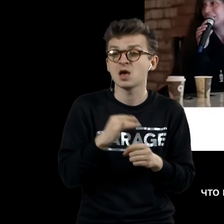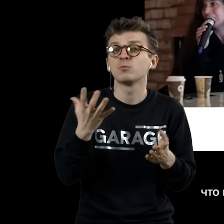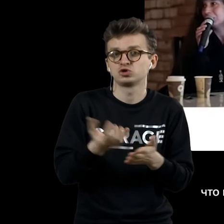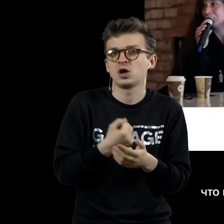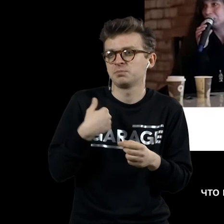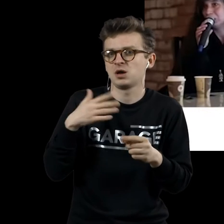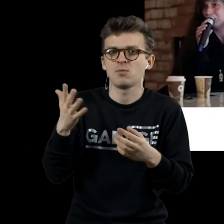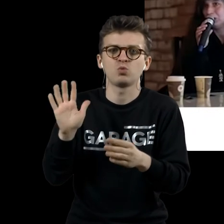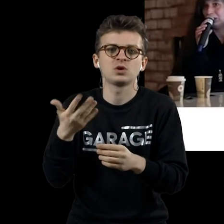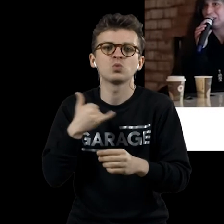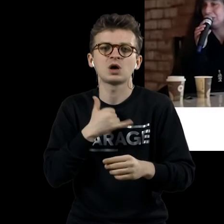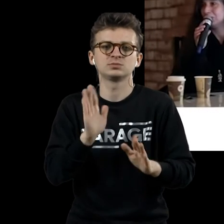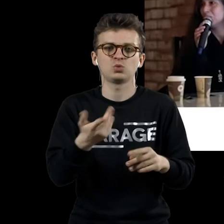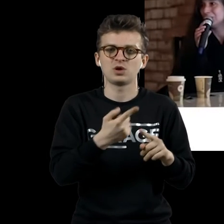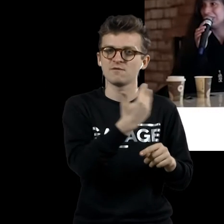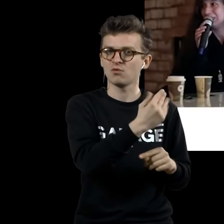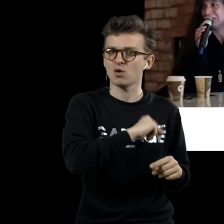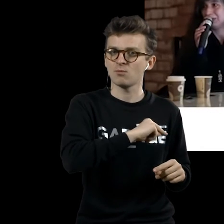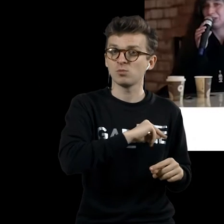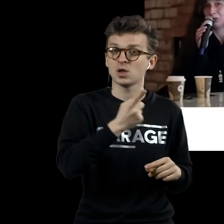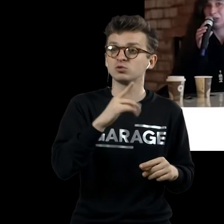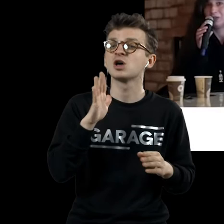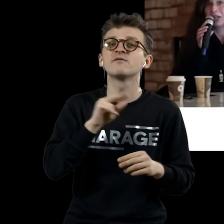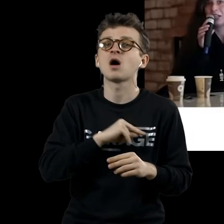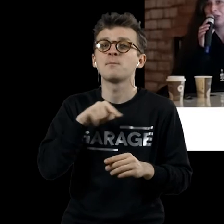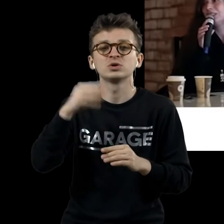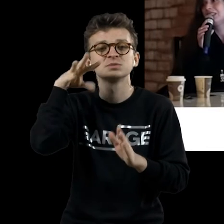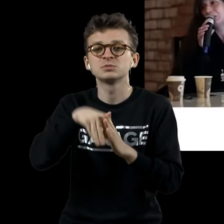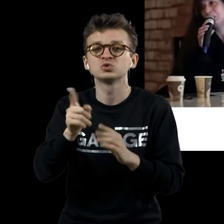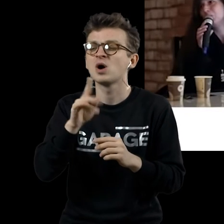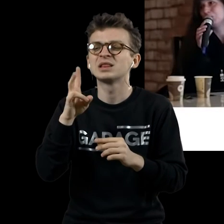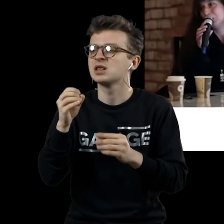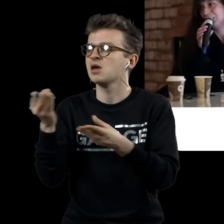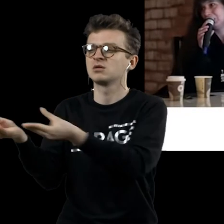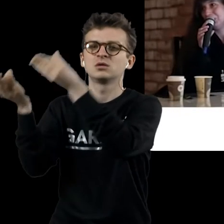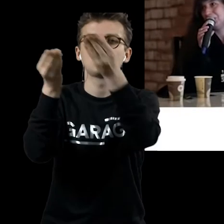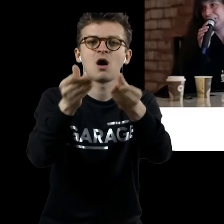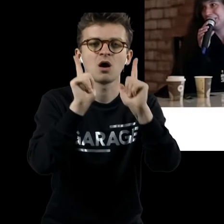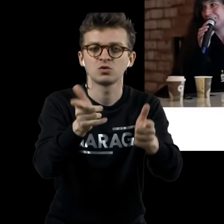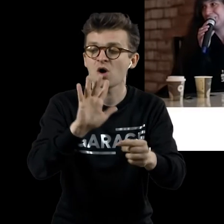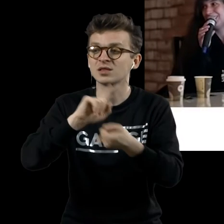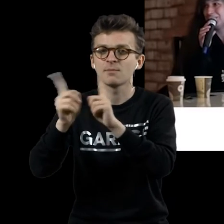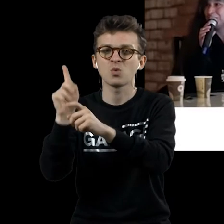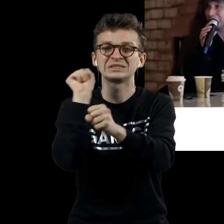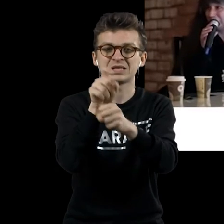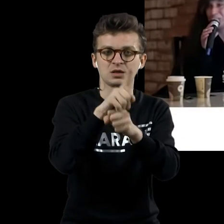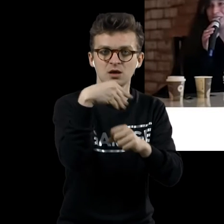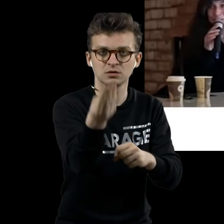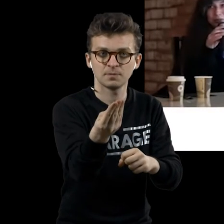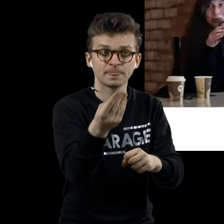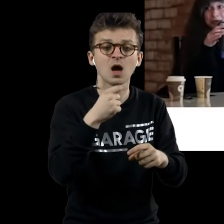Дюшана таким образом, потому что работа состоит в инструкции, а не в работе. Но, естественно, мы не сможем ее продать за большие деньги в музей, но